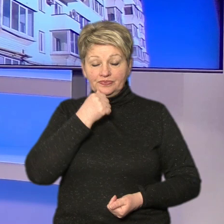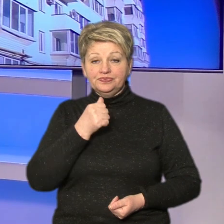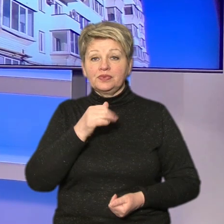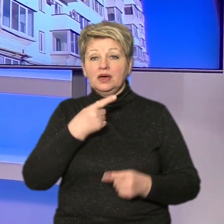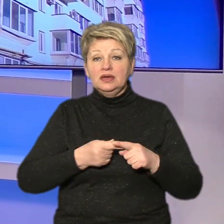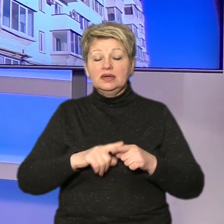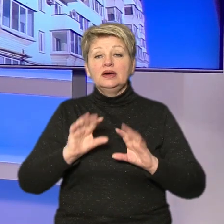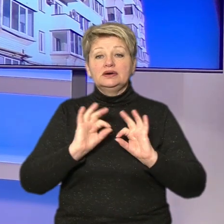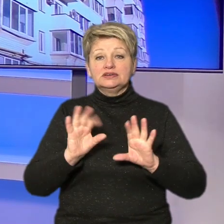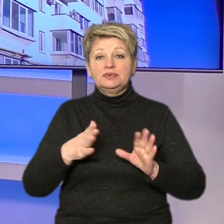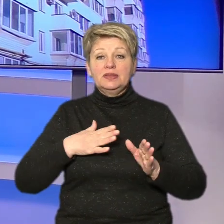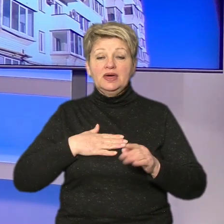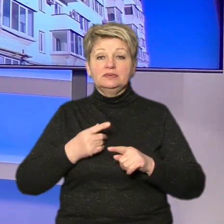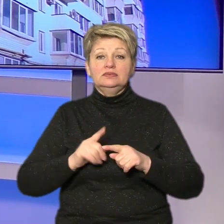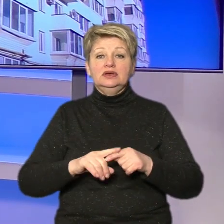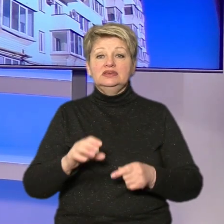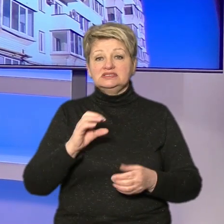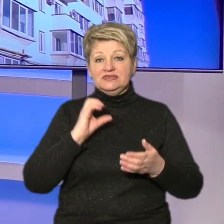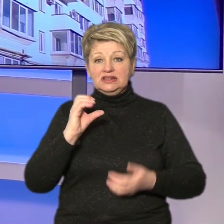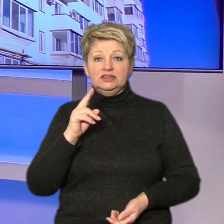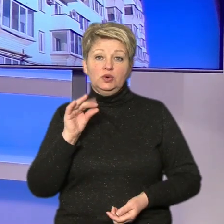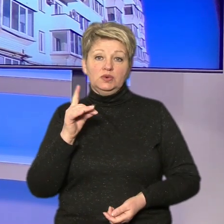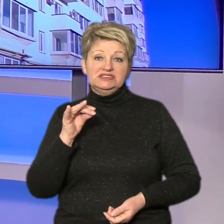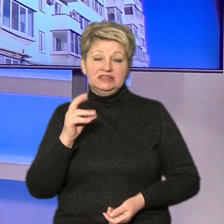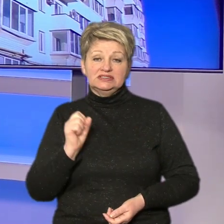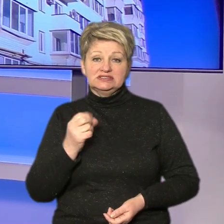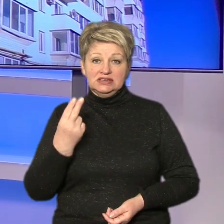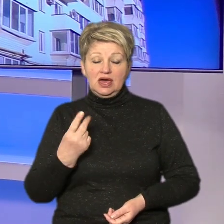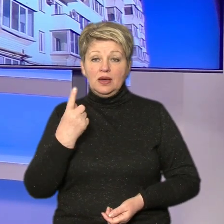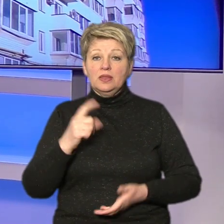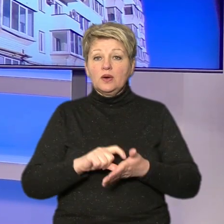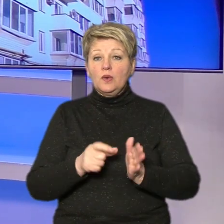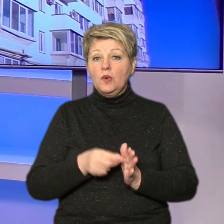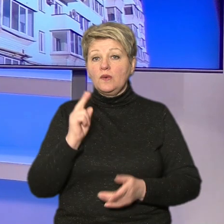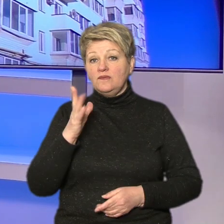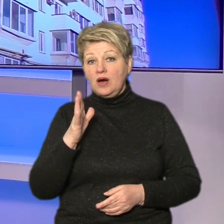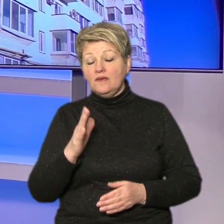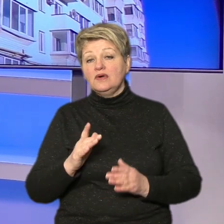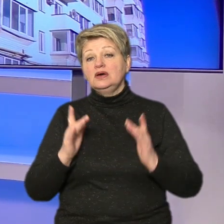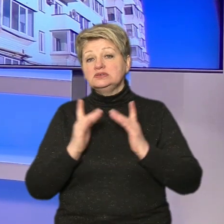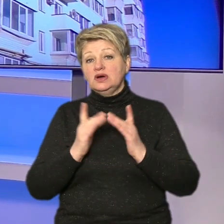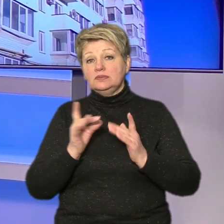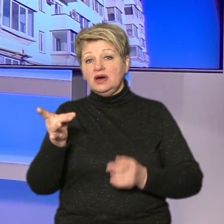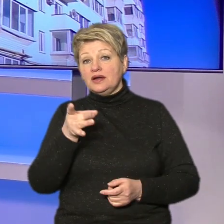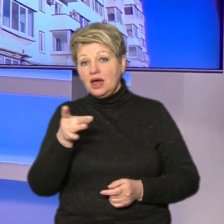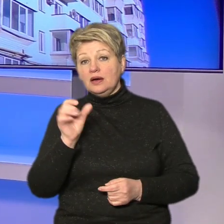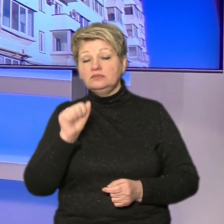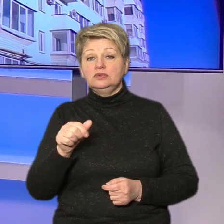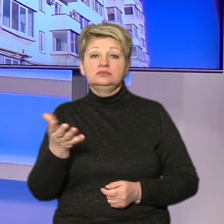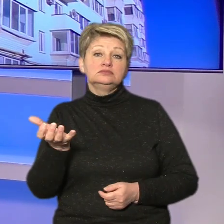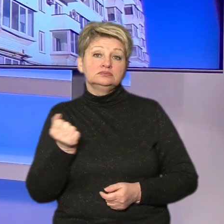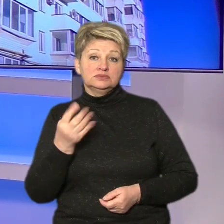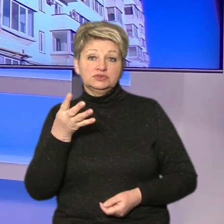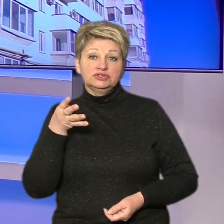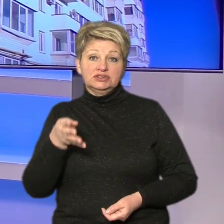Суспільному розповіла ріелторка Світлана Козинець. Так, приміром, однокімнатну квартиру у спальному районі можна винайняти за 4